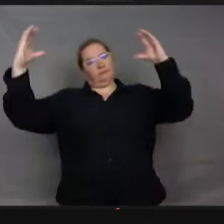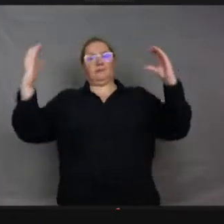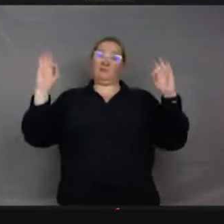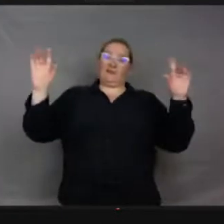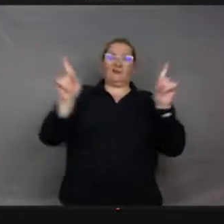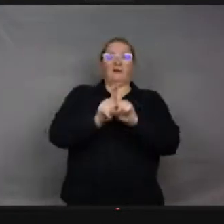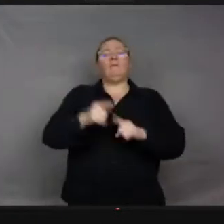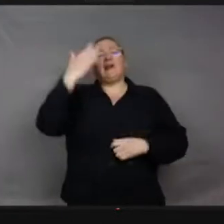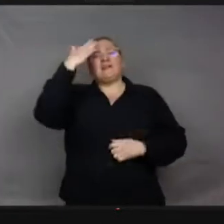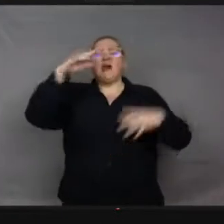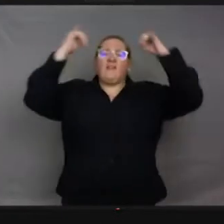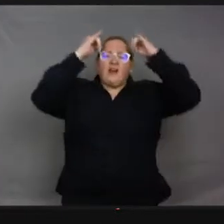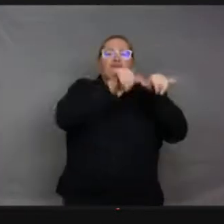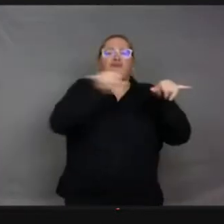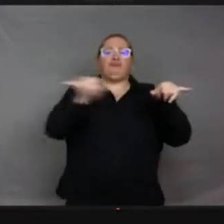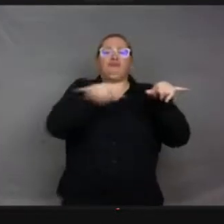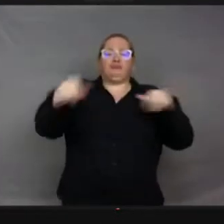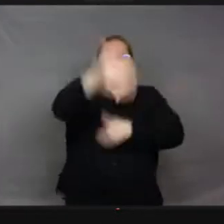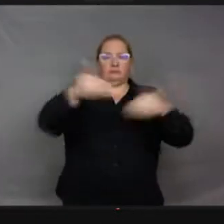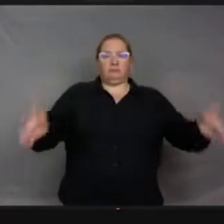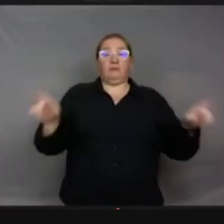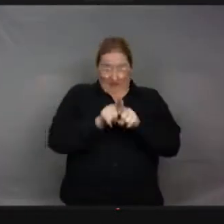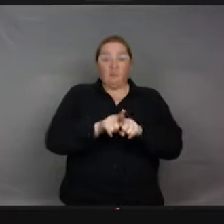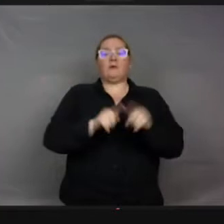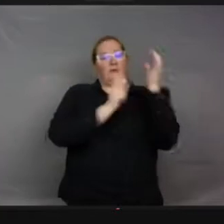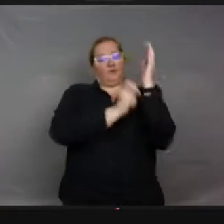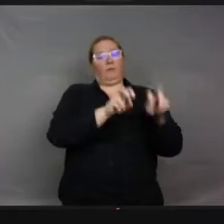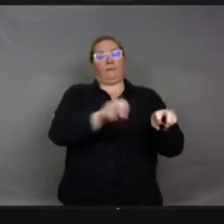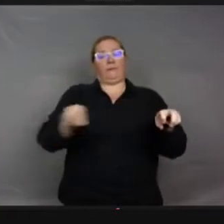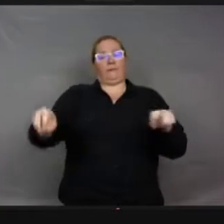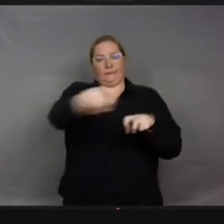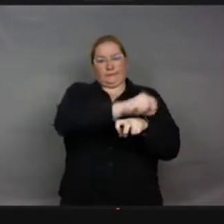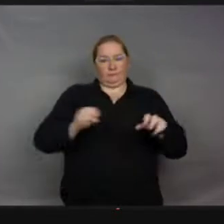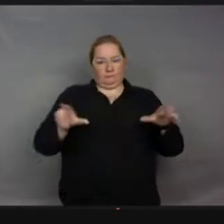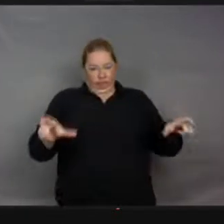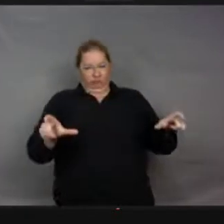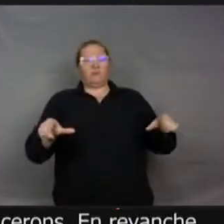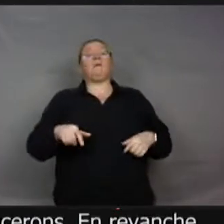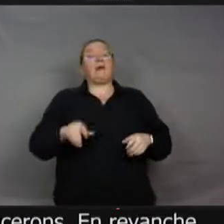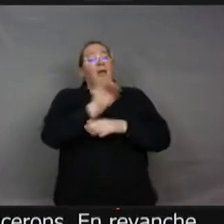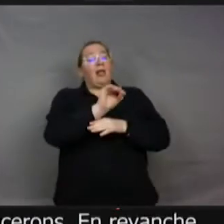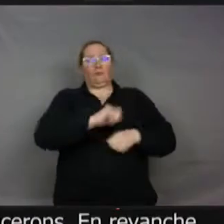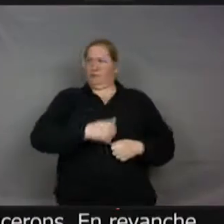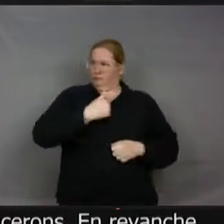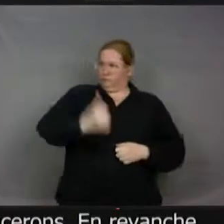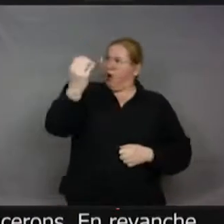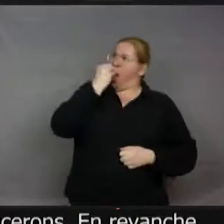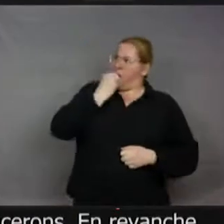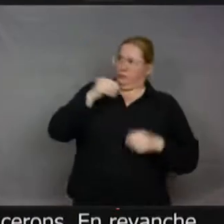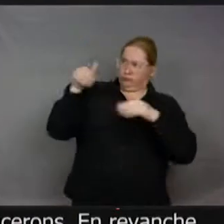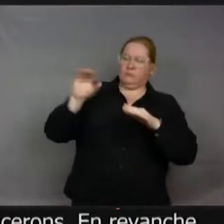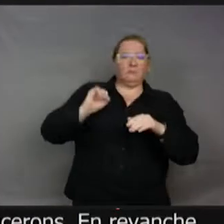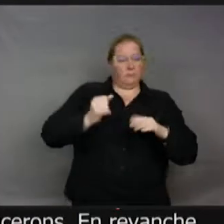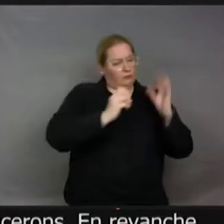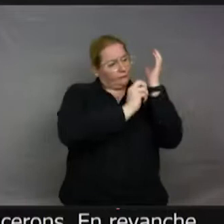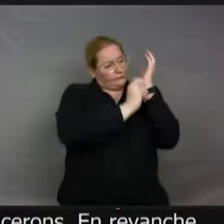un puceron, en quelque sorte. C'est vrai. Mais en revanche, elles ne les nourrissent pas, ces pucerons, puisqu'ils se débrouillent tout seuls. Mais bon, on est dans